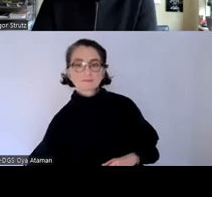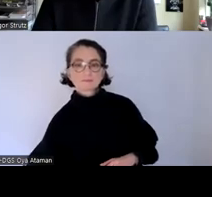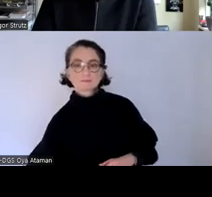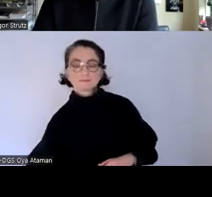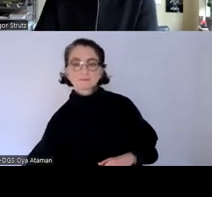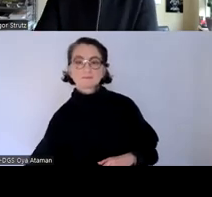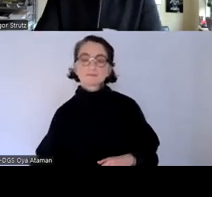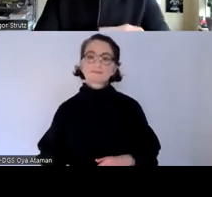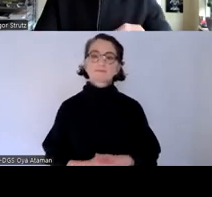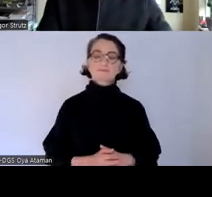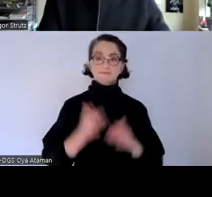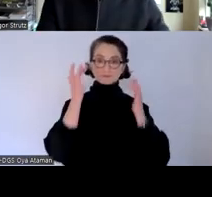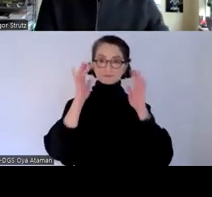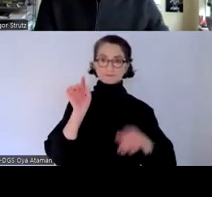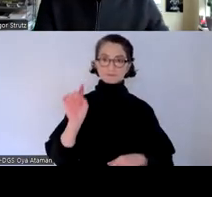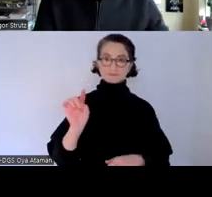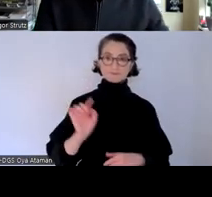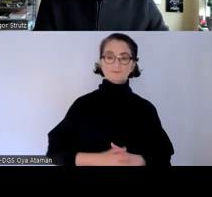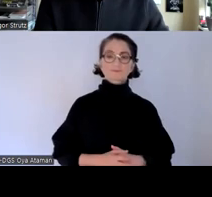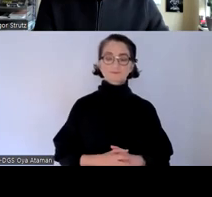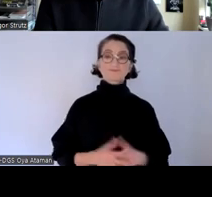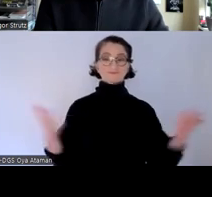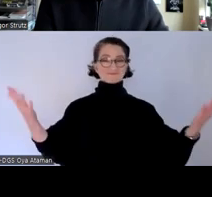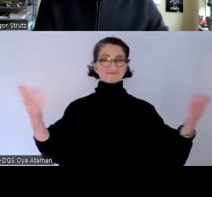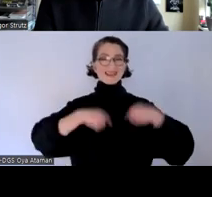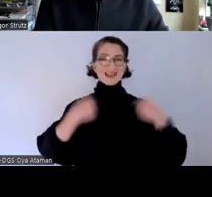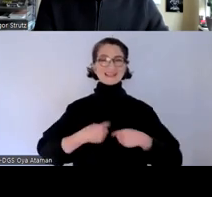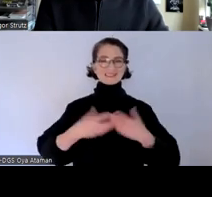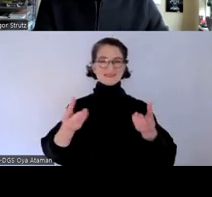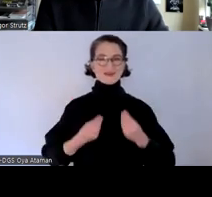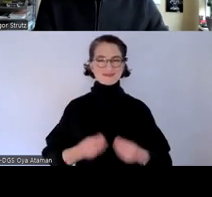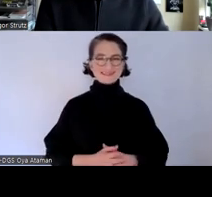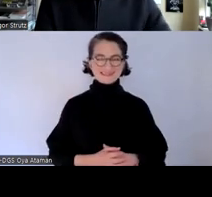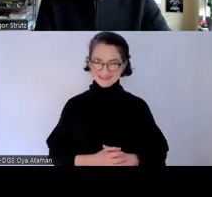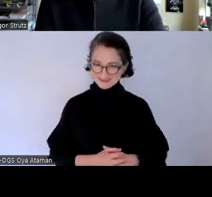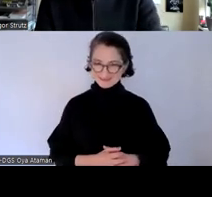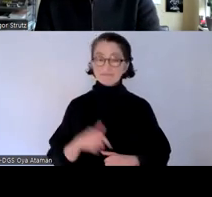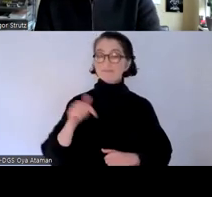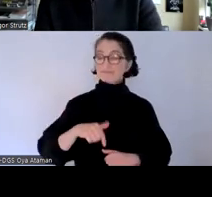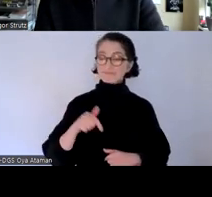ja herzlich willkommen ich begrüße sie zum webinar